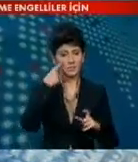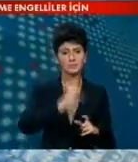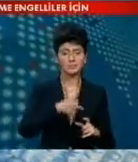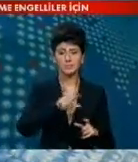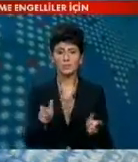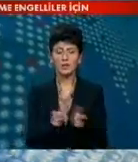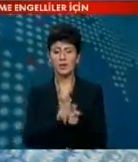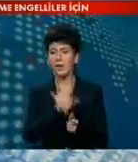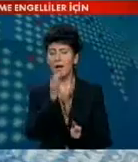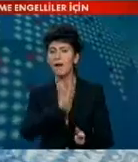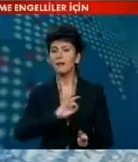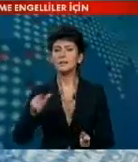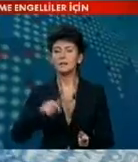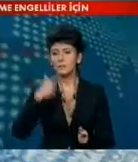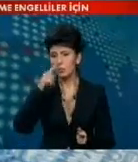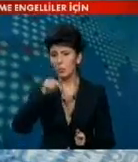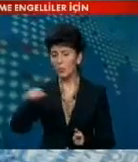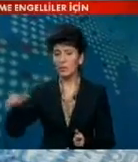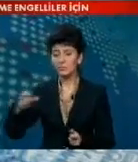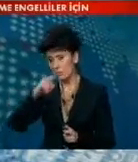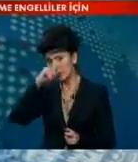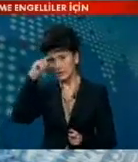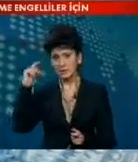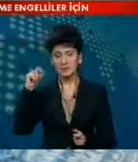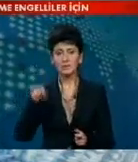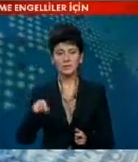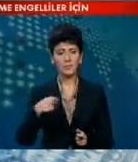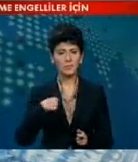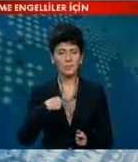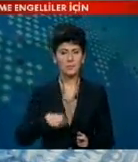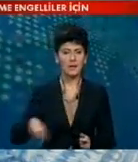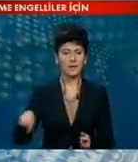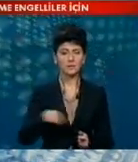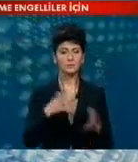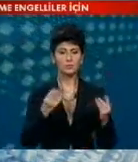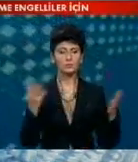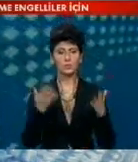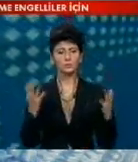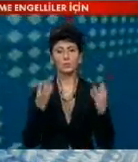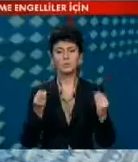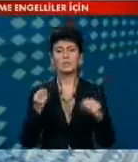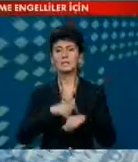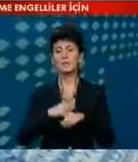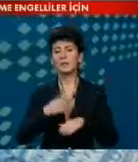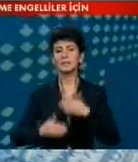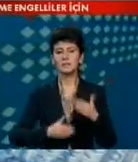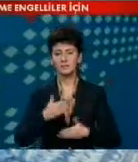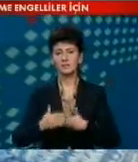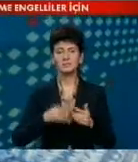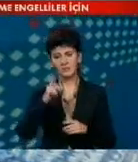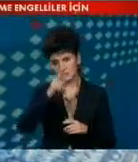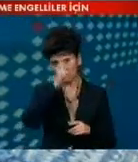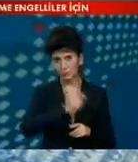Bütün ekip bir harika. Köylüler de çok sıcak, açık. Yani ben çok çok güzel bir zaman geçtim. Bir